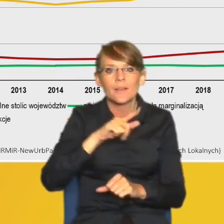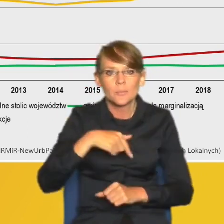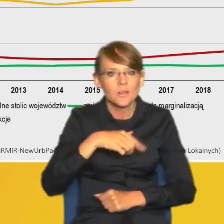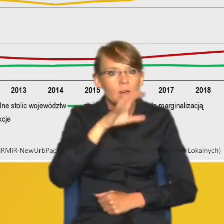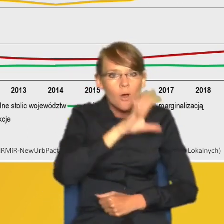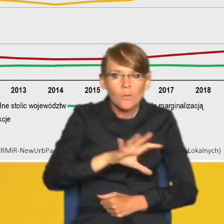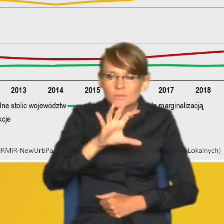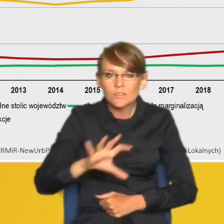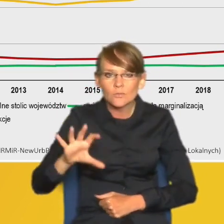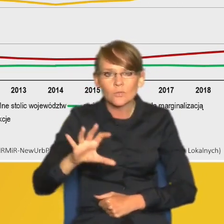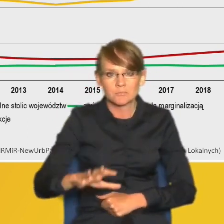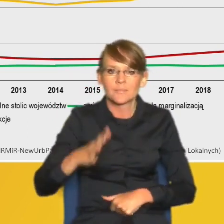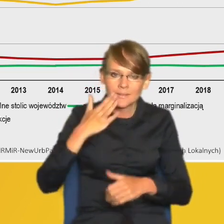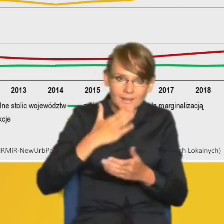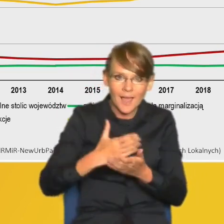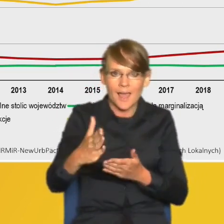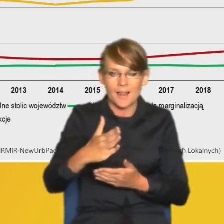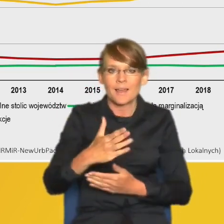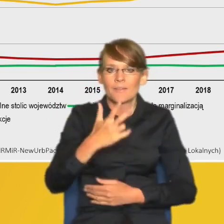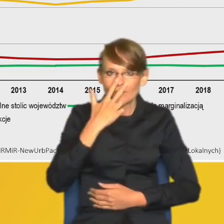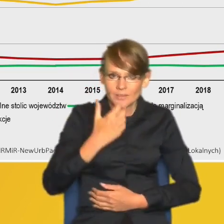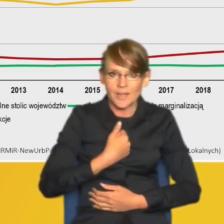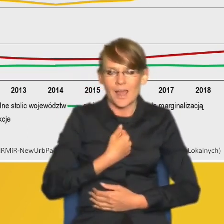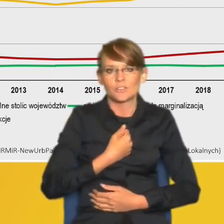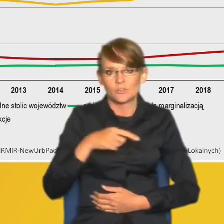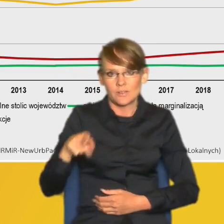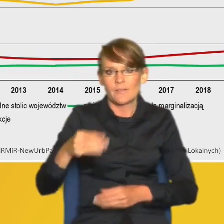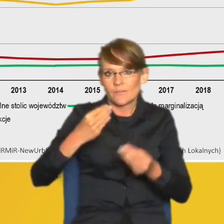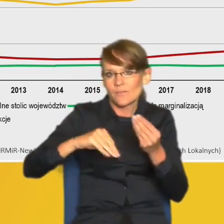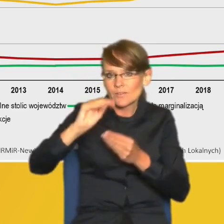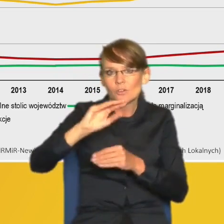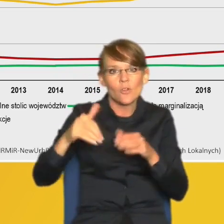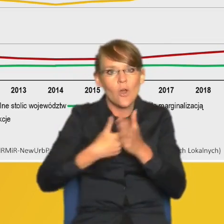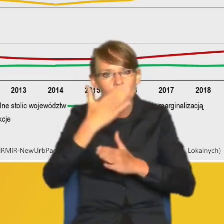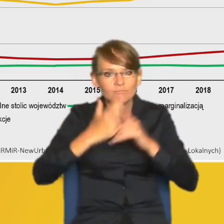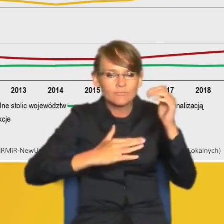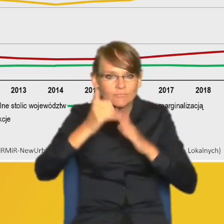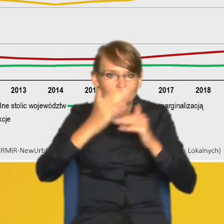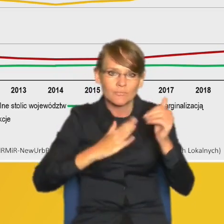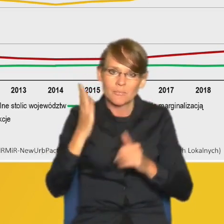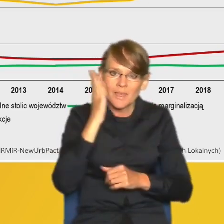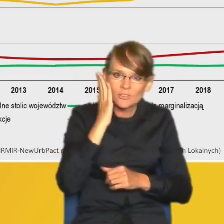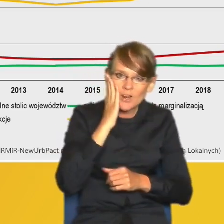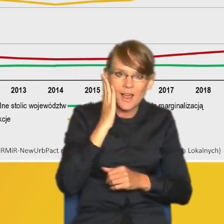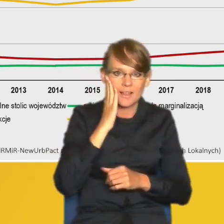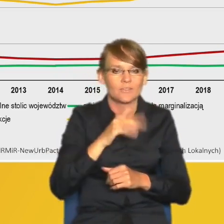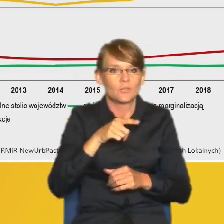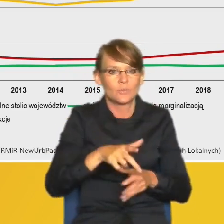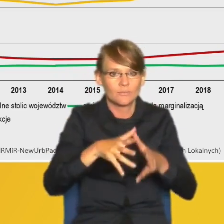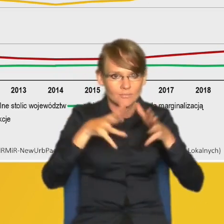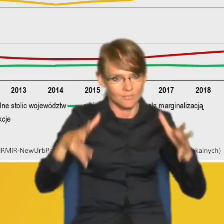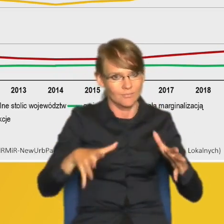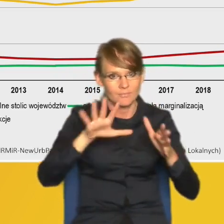dalszy, wyraźny przyrost nowych inwestycji mieszkaniowych w metropoliach